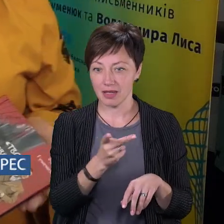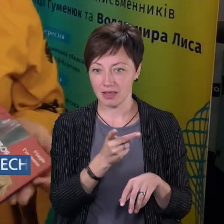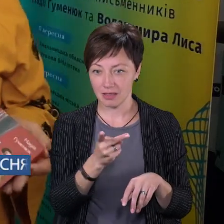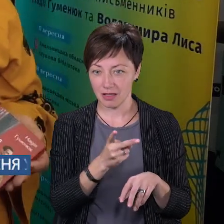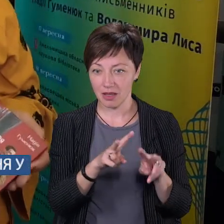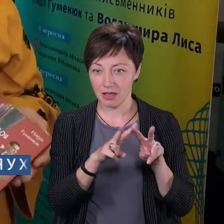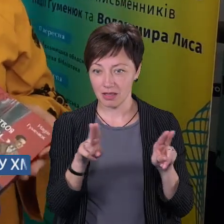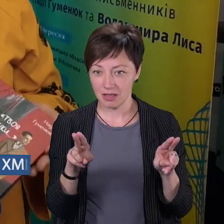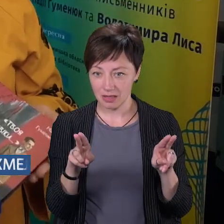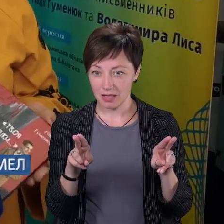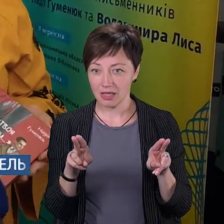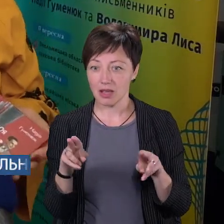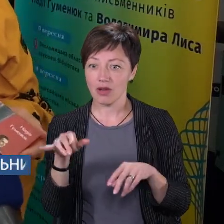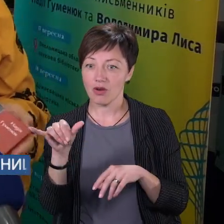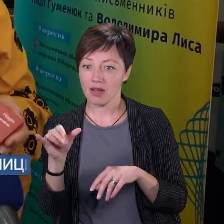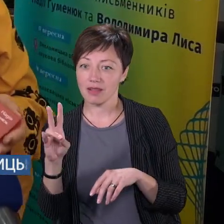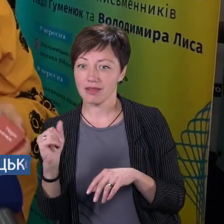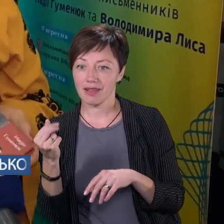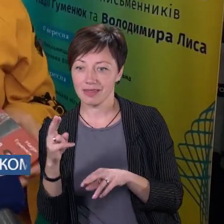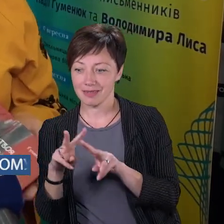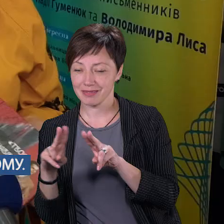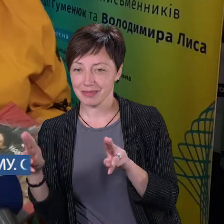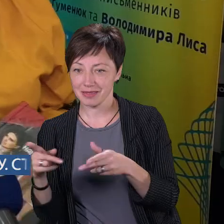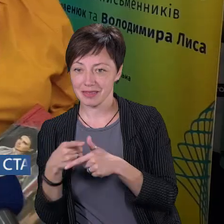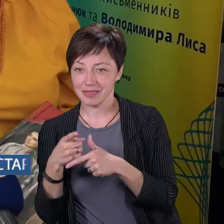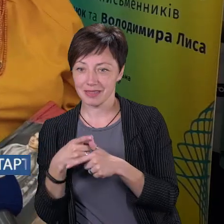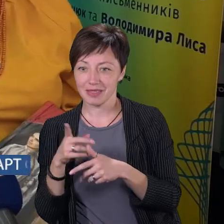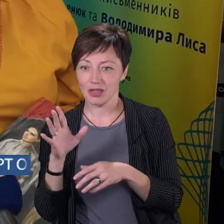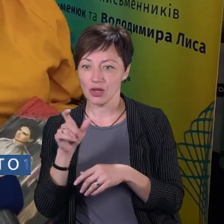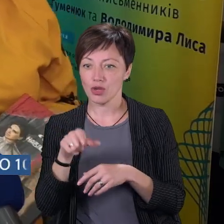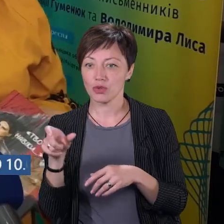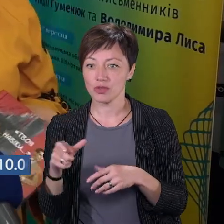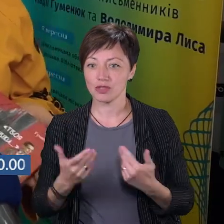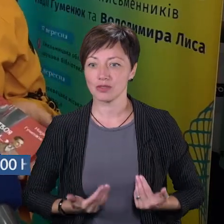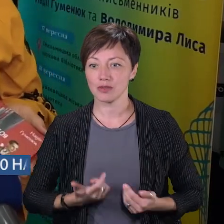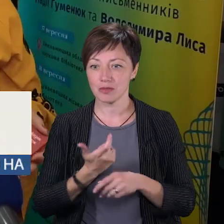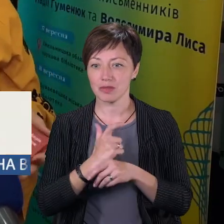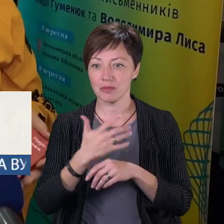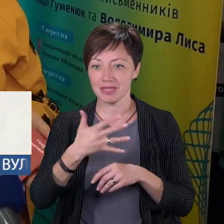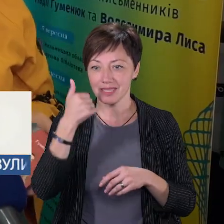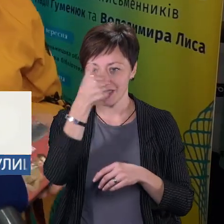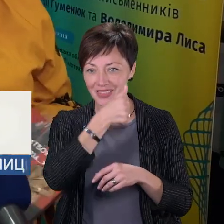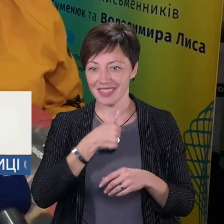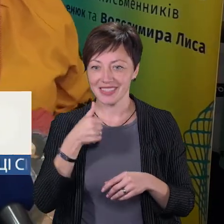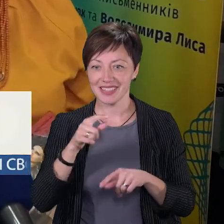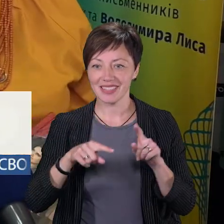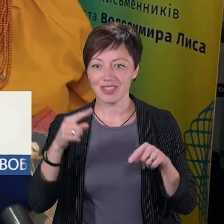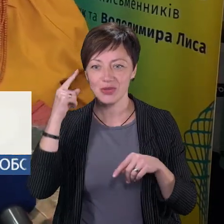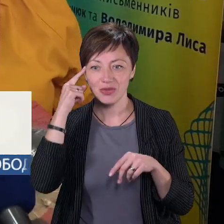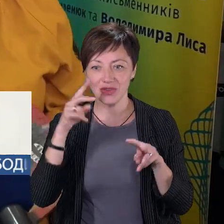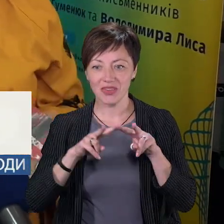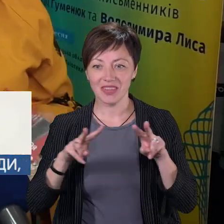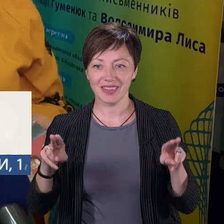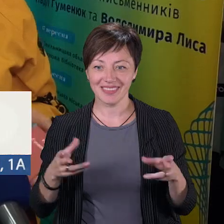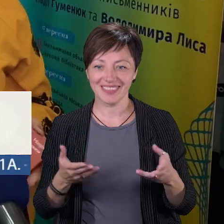одинаково, одне ім'я. в Наді. Знаєте, коли люди живуть вже понад 50 років, то вони іноді навіть думають